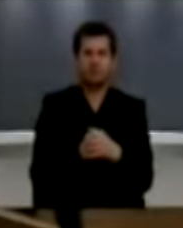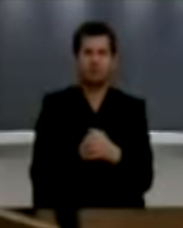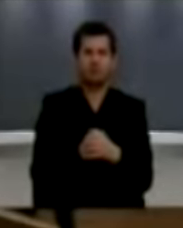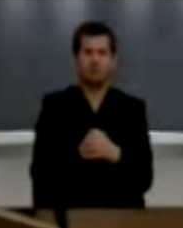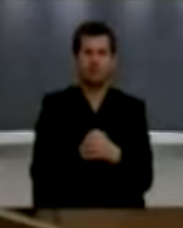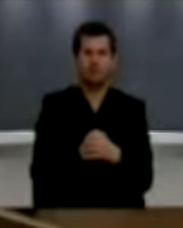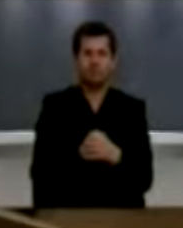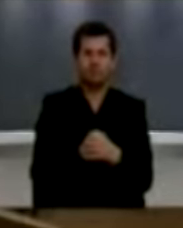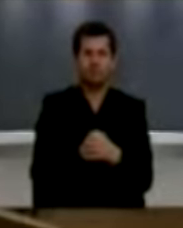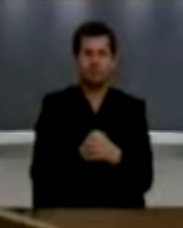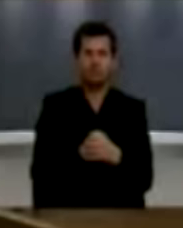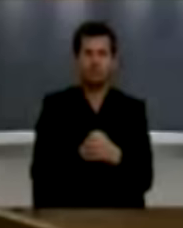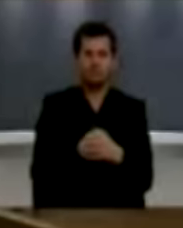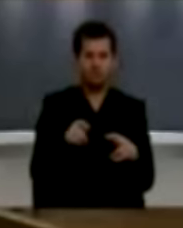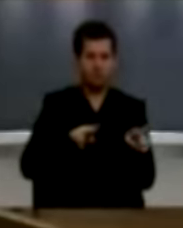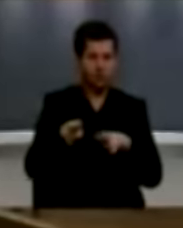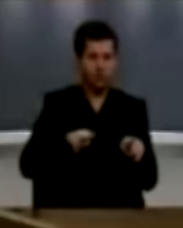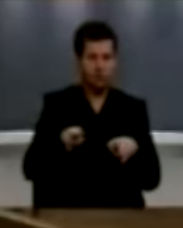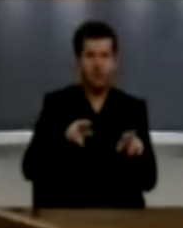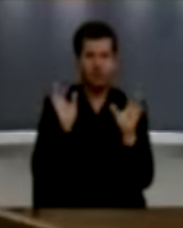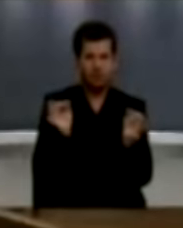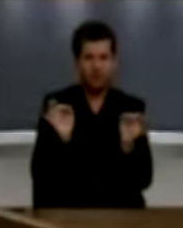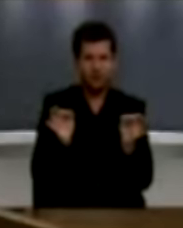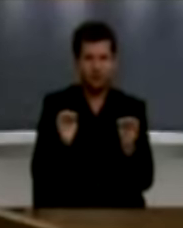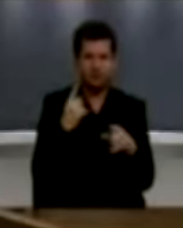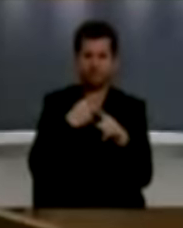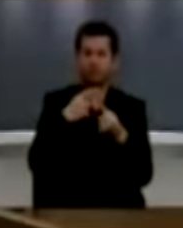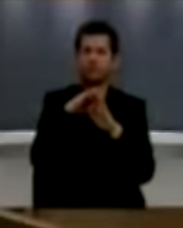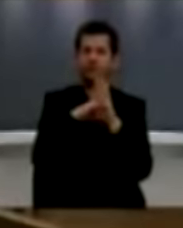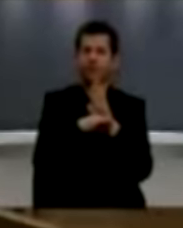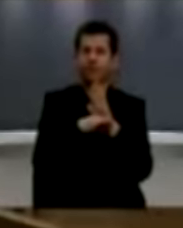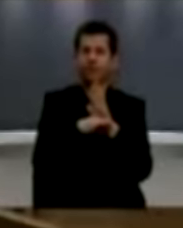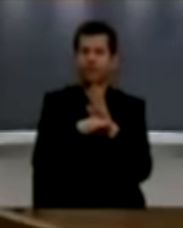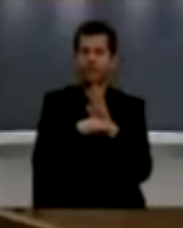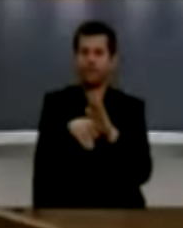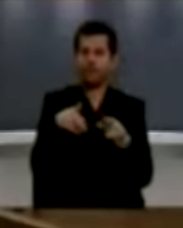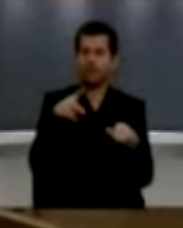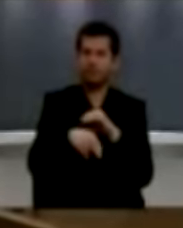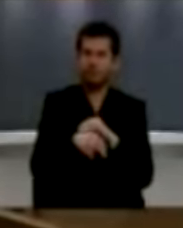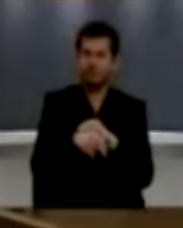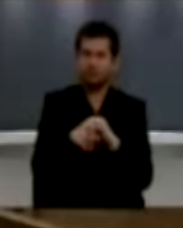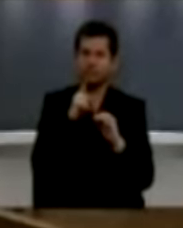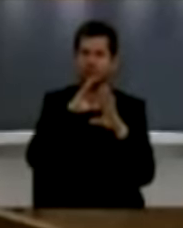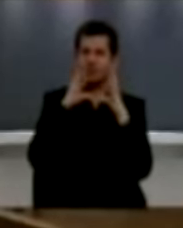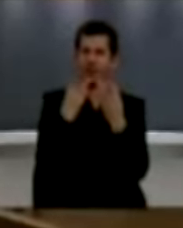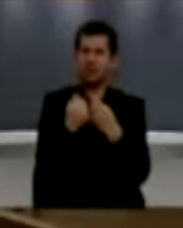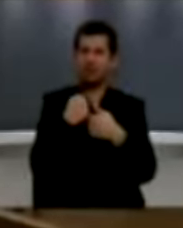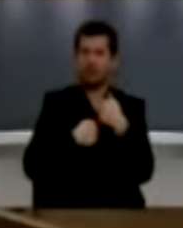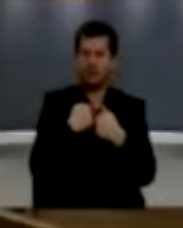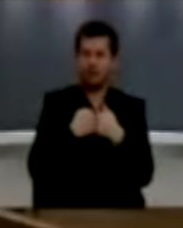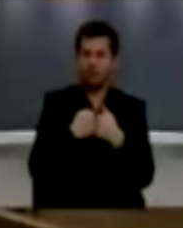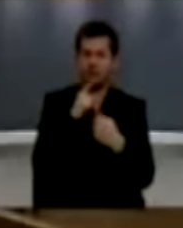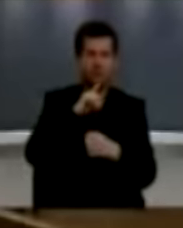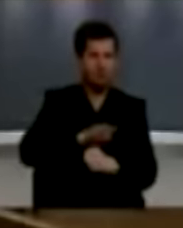E gjugata speciale, ligjë për të cilin e sankcionon edhe përndjekjet për krimet më të të mersh me të luftës e përdhos